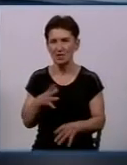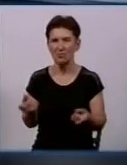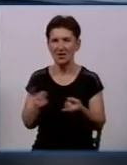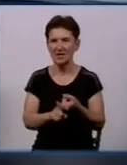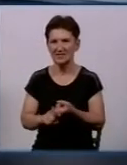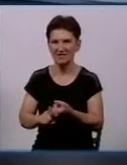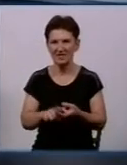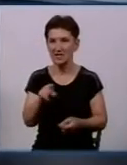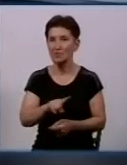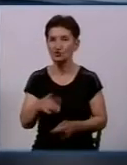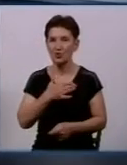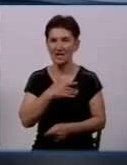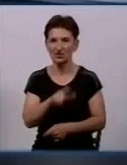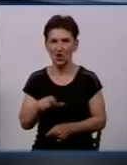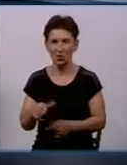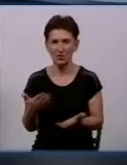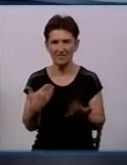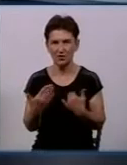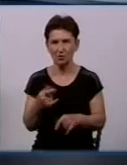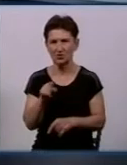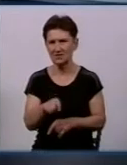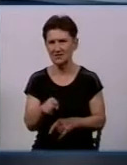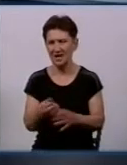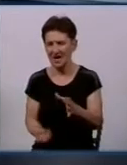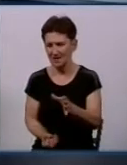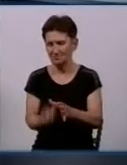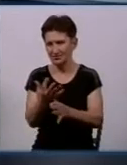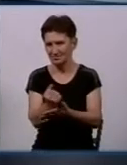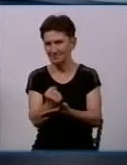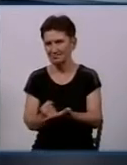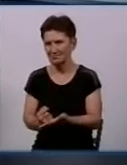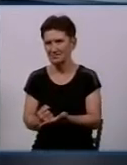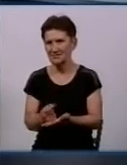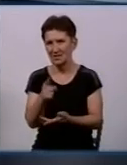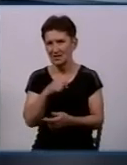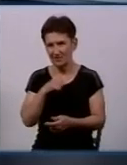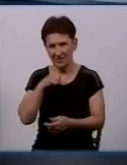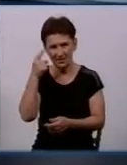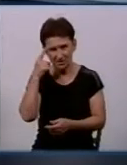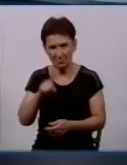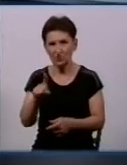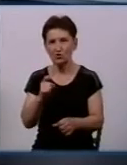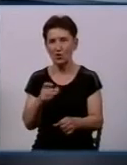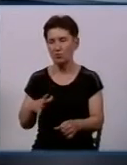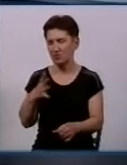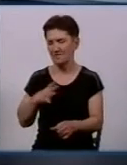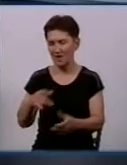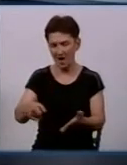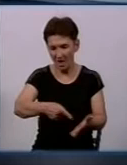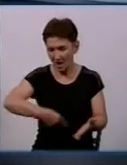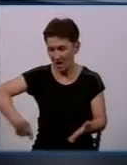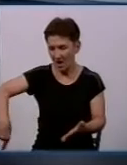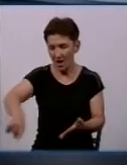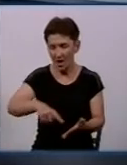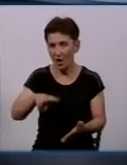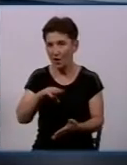що, ну, наші люди відносяться до цих гідрантів, ну, ви самі знаєте, що відбувається з люками на колодязях і з усим іншим. Тому,